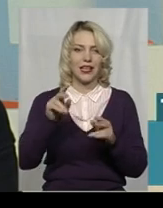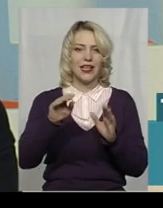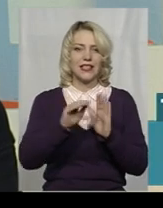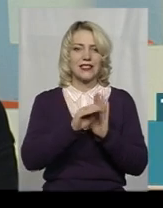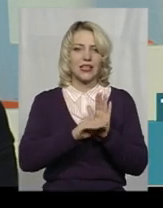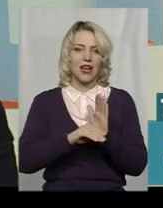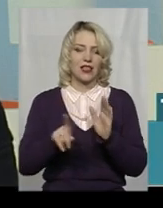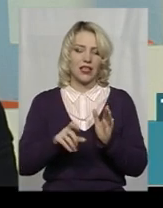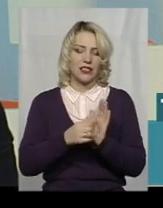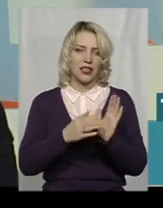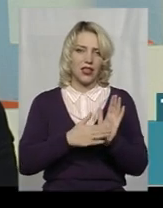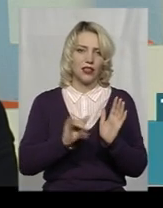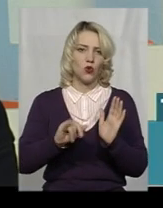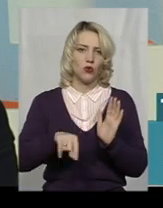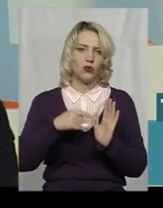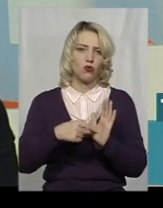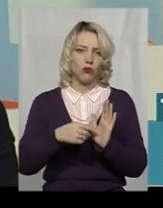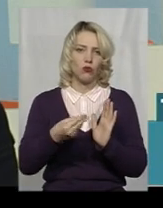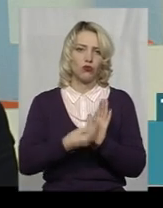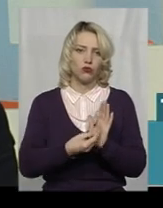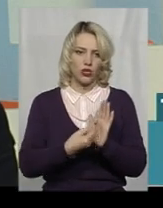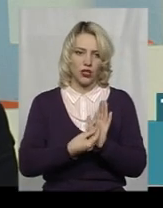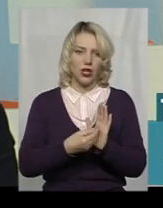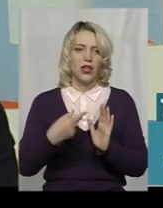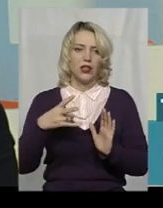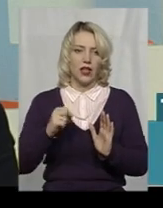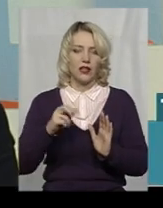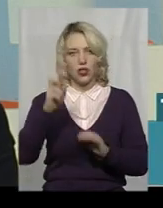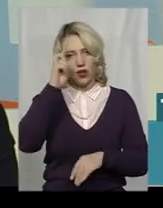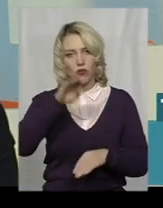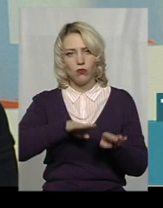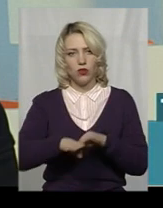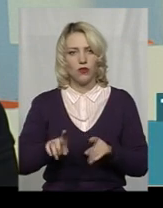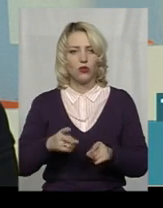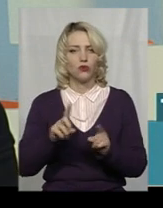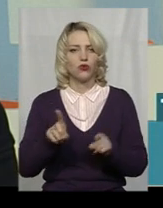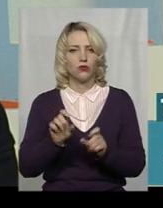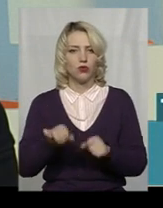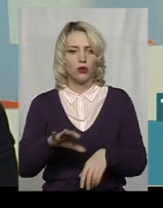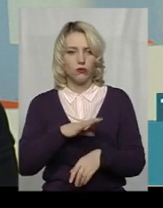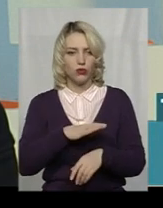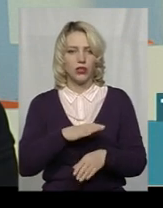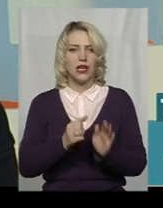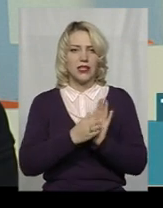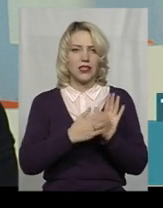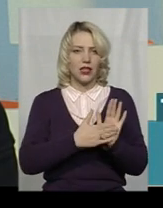закладені у нашому міському бюджеті, і, власне кажучи, так і на державному рівні. Тому що може бути закладена